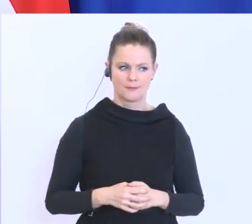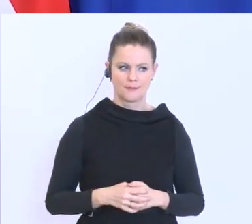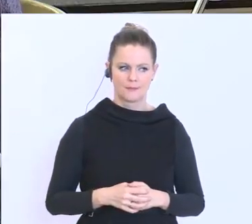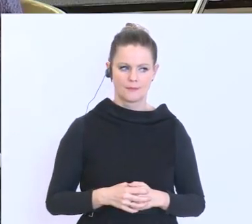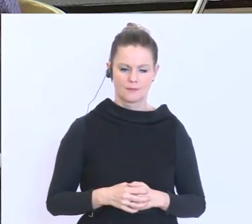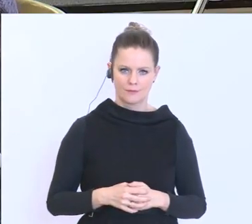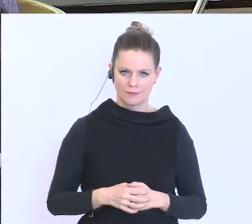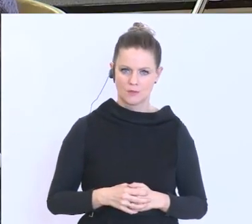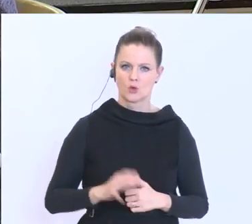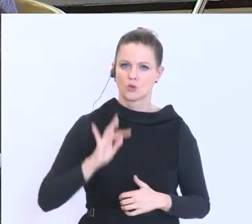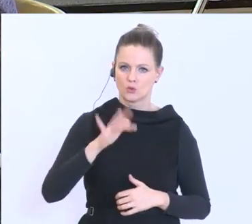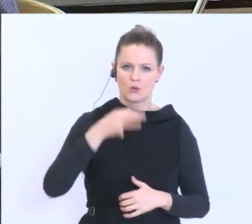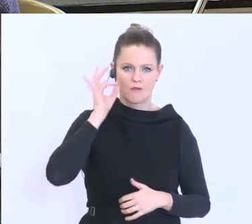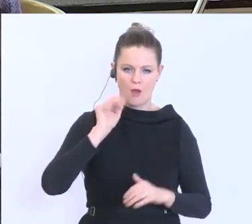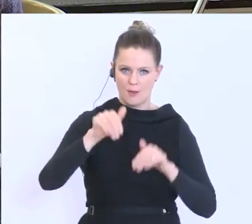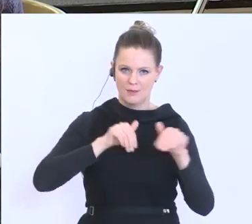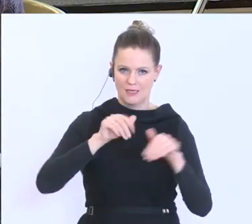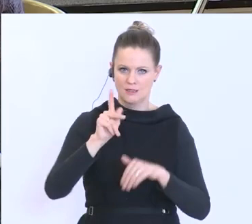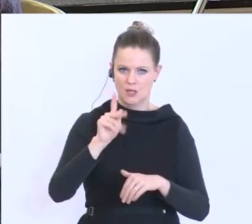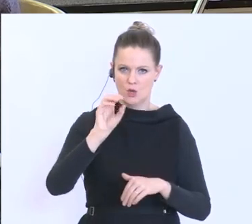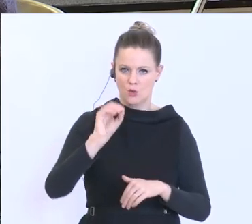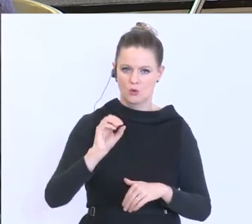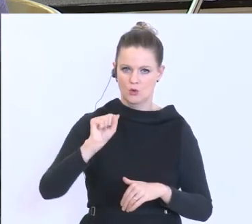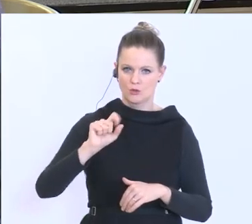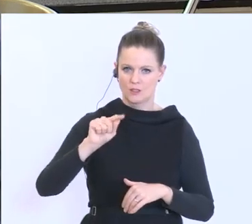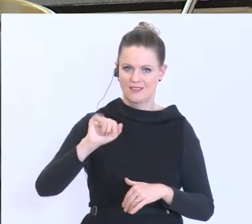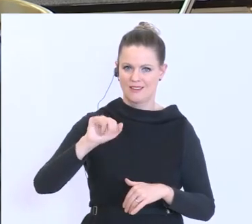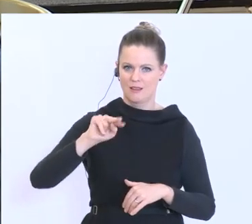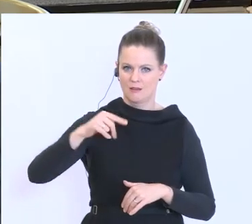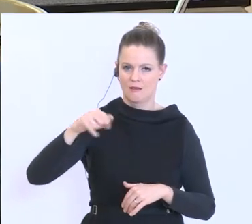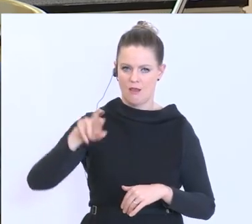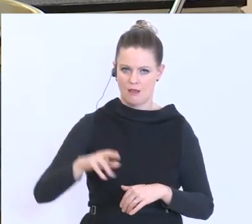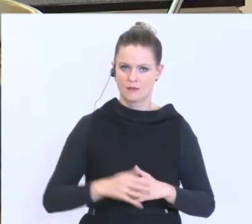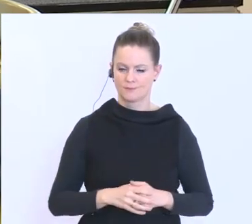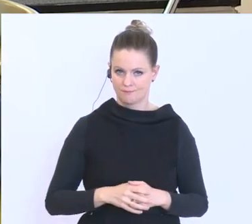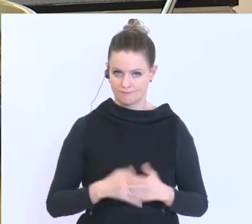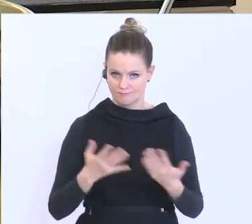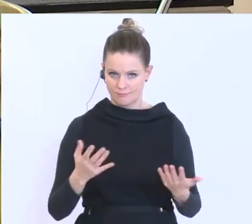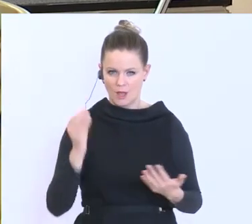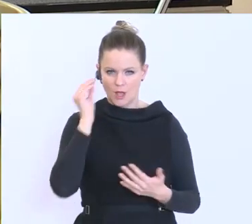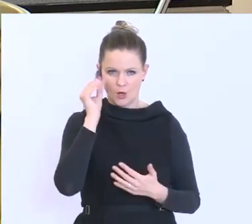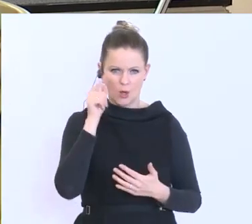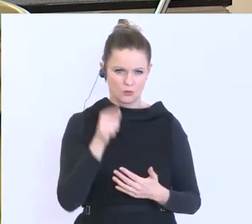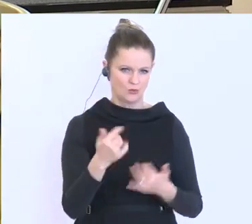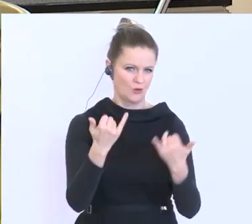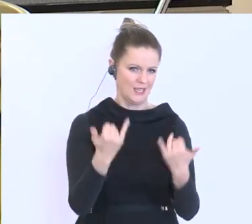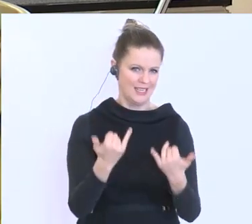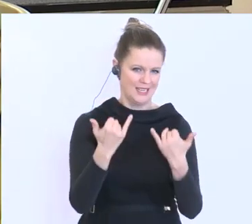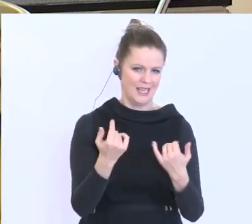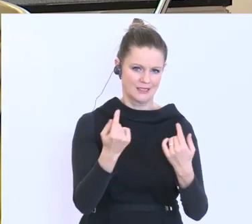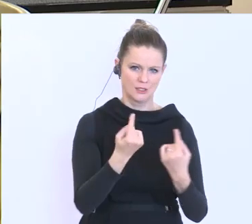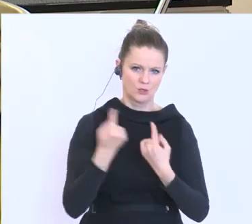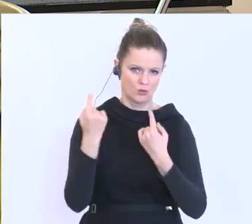Ich schaue an Frau Minister Köstinger. Glauben Sie, dass die jetzige Situation und die Erfahrung, wie wichtig die